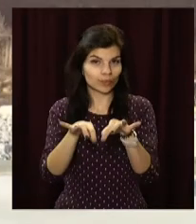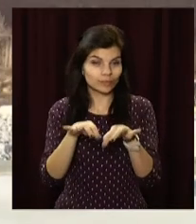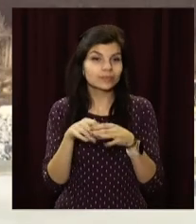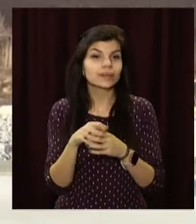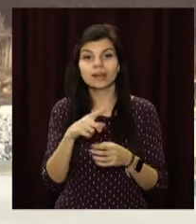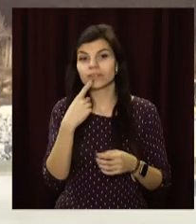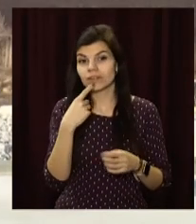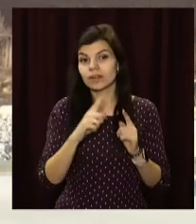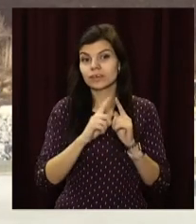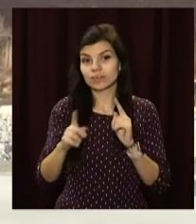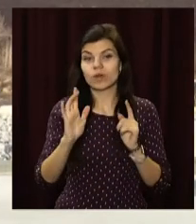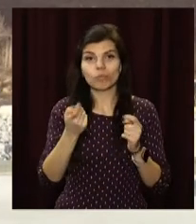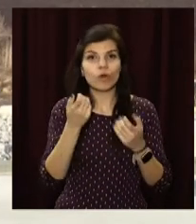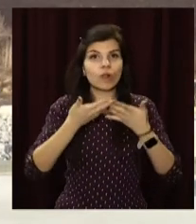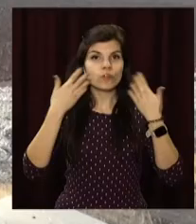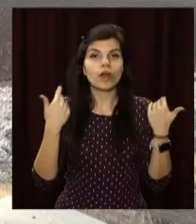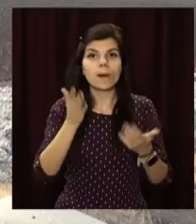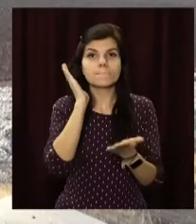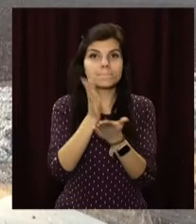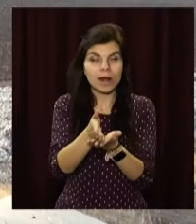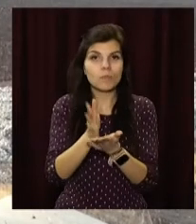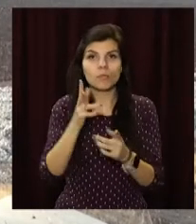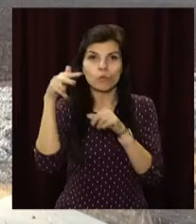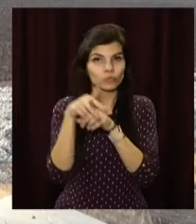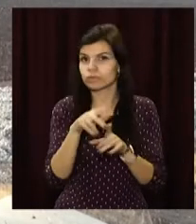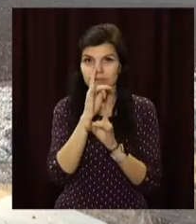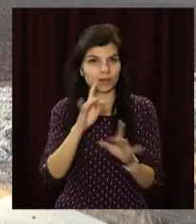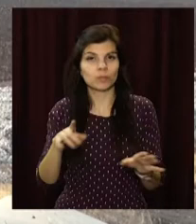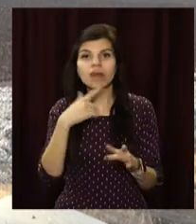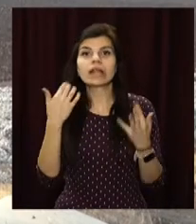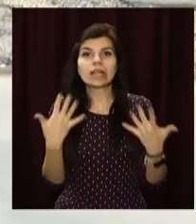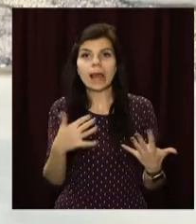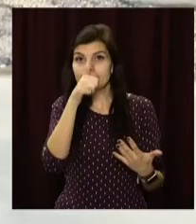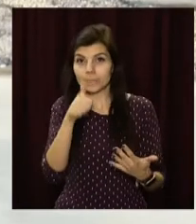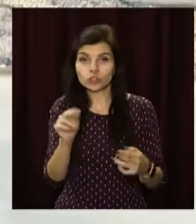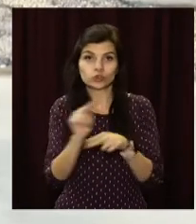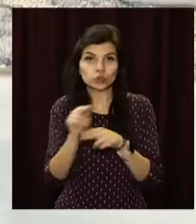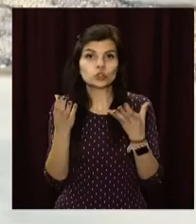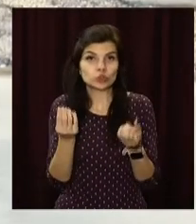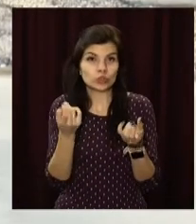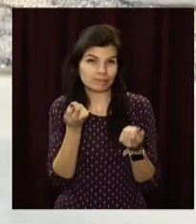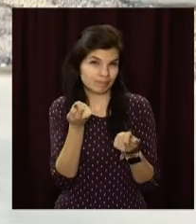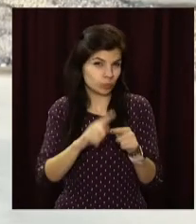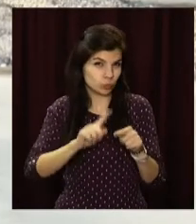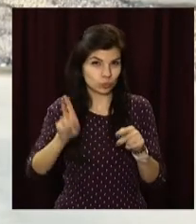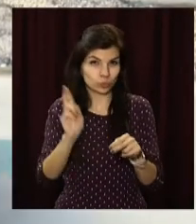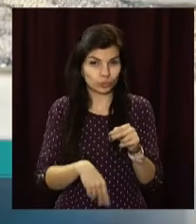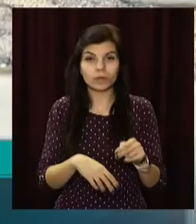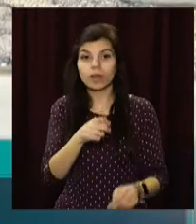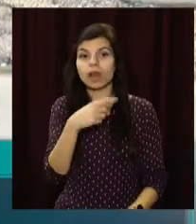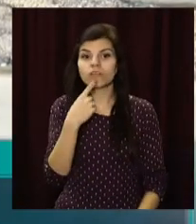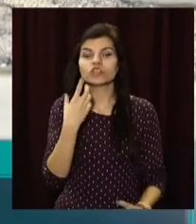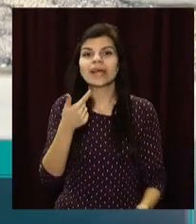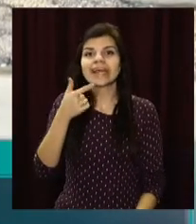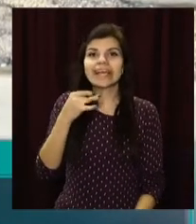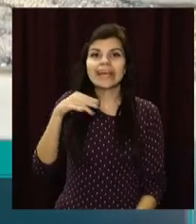зазначають, шлях розвантажить основний напрямок. Роботи планують завершити за декілька місяців. Залишалася гідроизоляція.